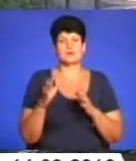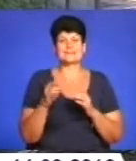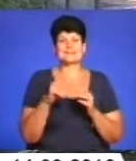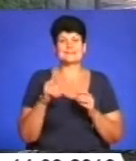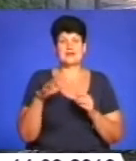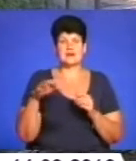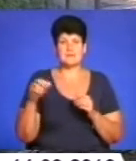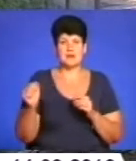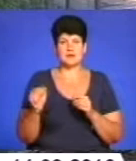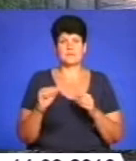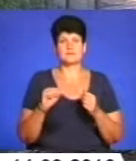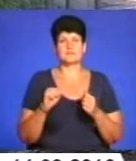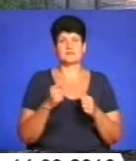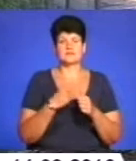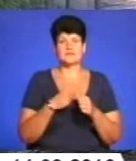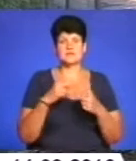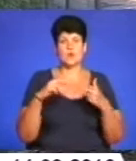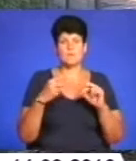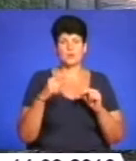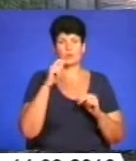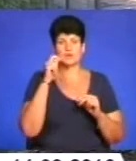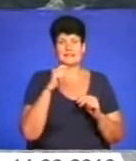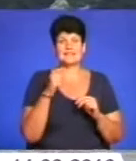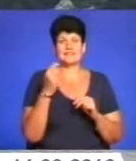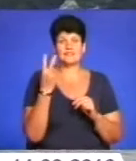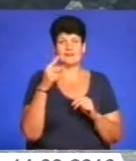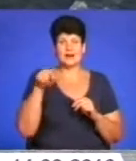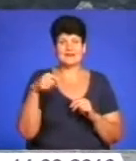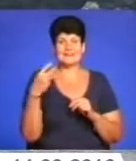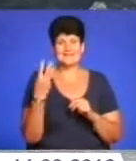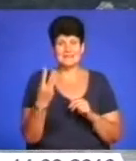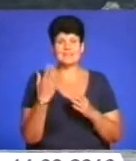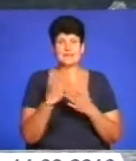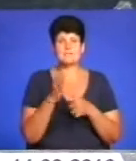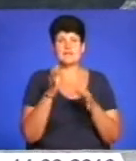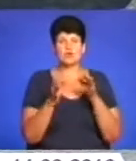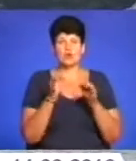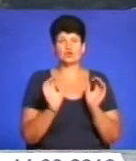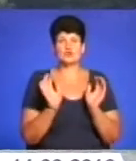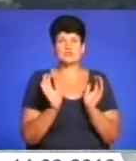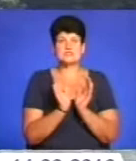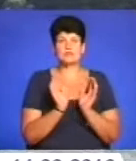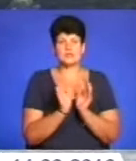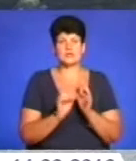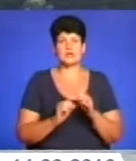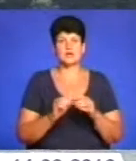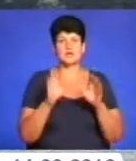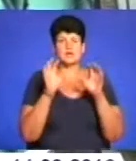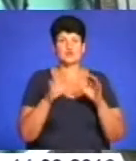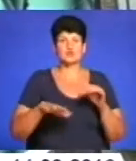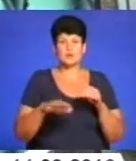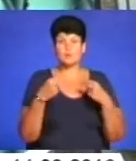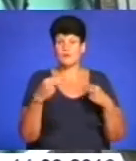відповідальністю Бодмін Україна, з яких 2,3 гектари є природно-заповідною зоною. Отже, продавати їх заборонено.